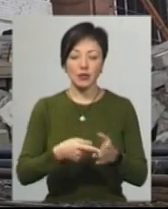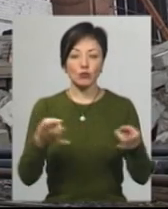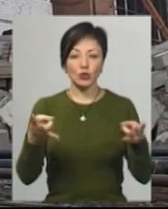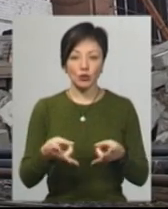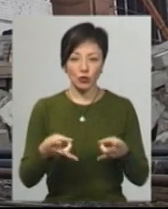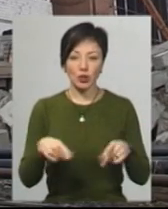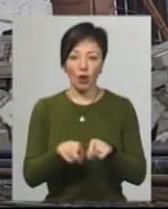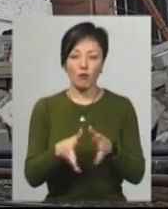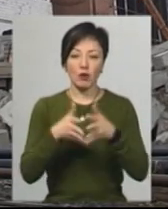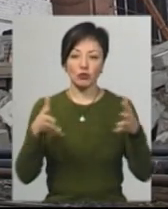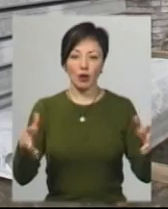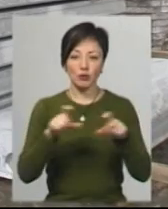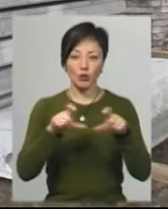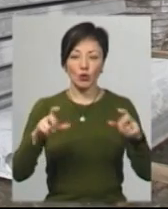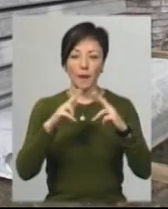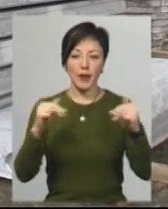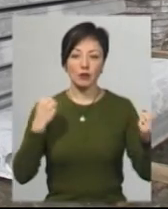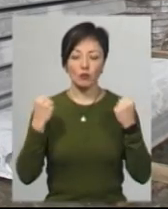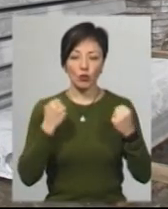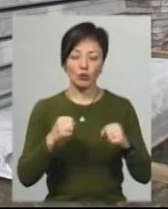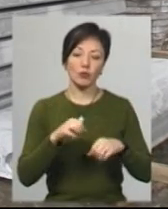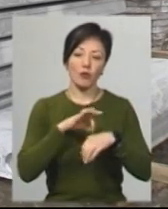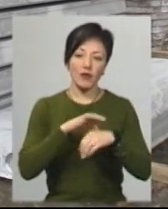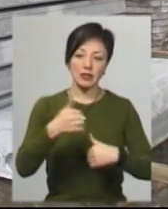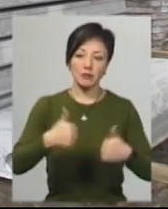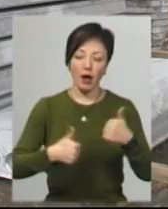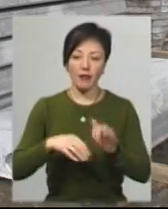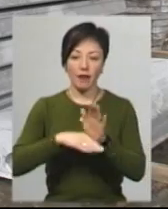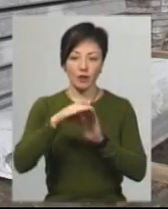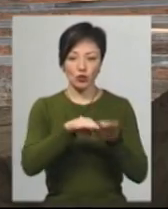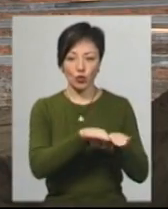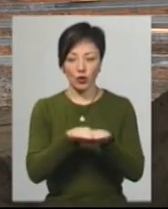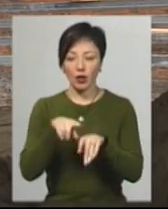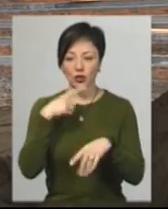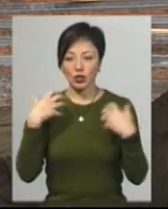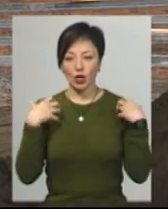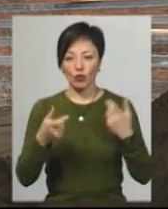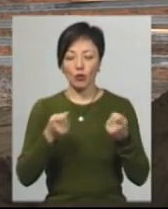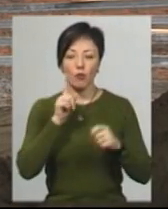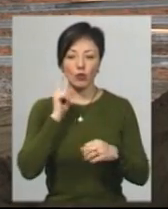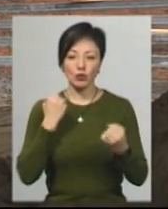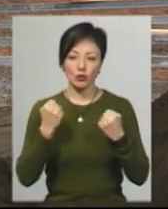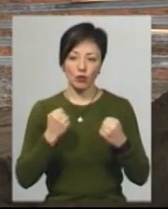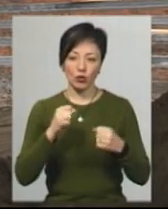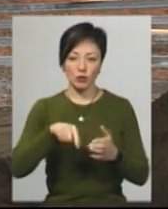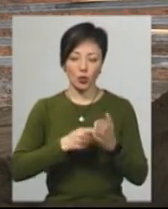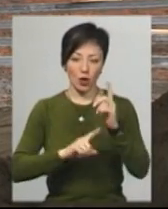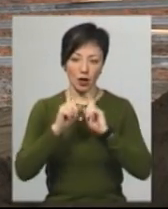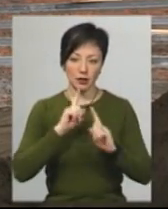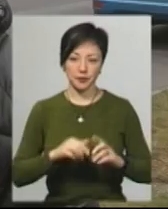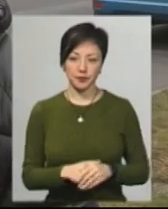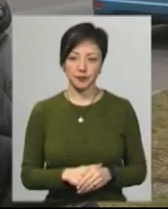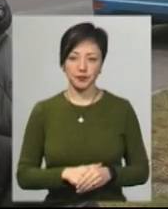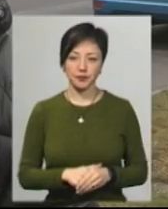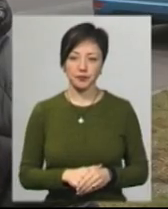таку масштабну споруду, як Палац спорту. Це дасть можливість проведення спортивних змагань найвищого рівня, каже начальник управління молоді та спорту Хмельницької міської ради